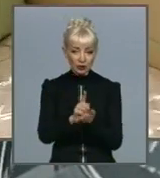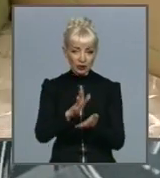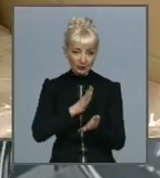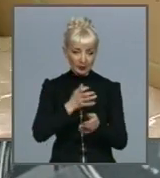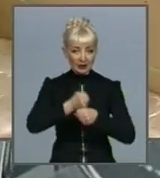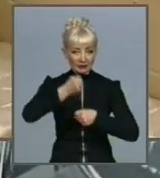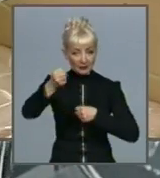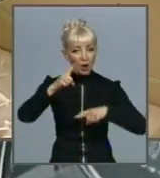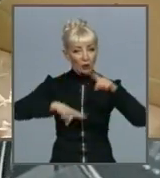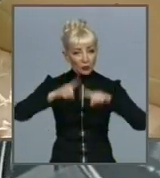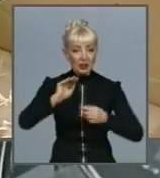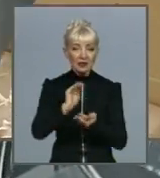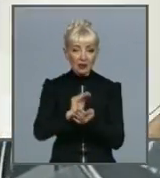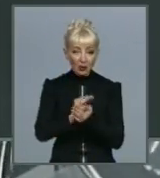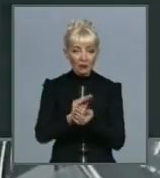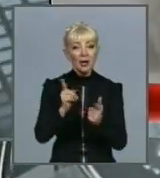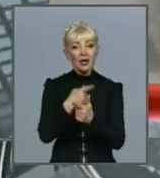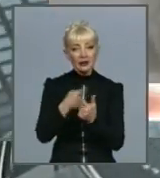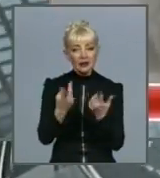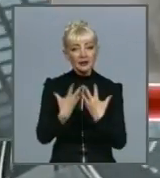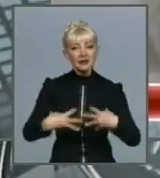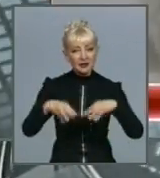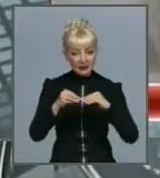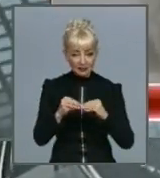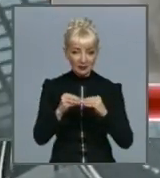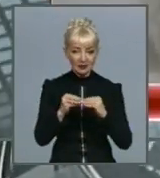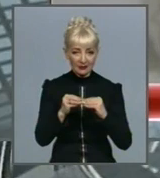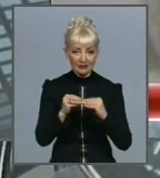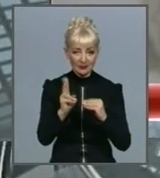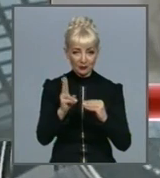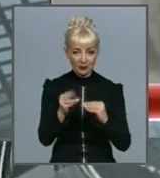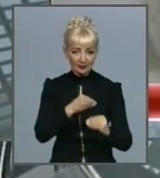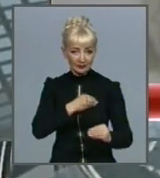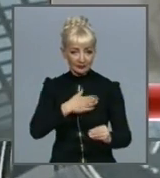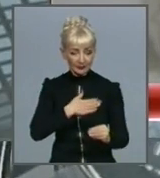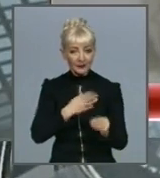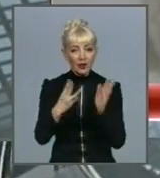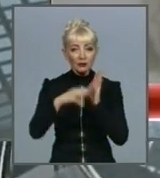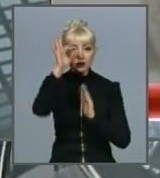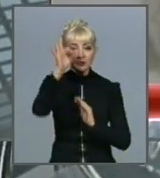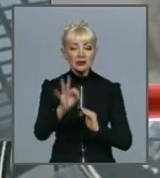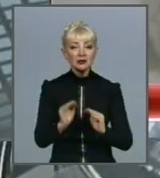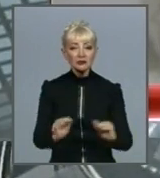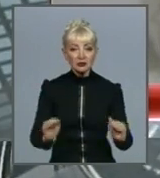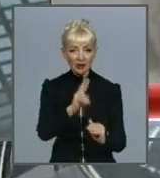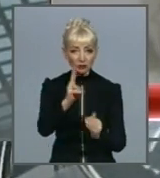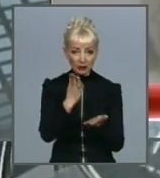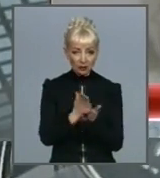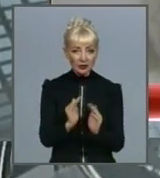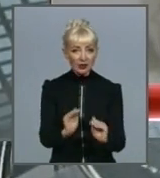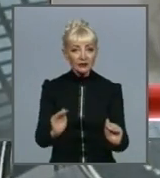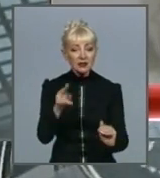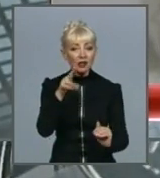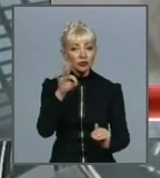чи в сім'ї патронатних вихователів. Наразі лише 8% дітей, які знаходяться у дитячих будинках, сиріте.